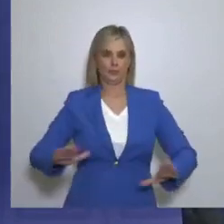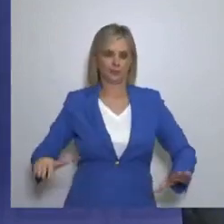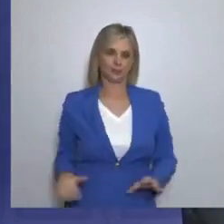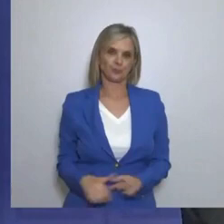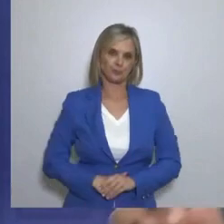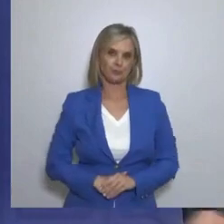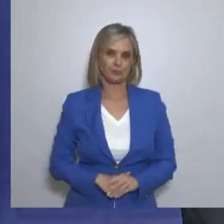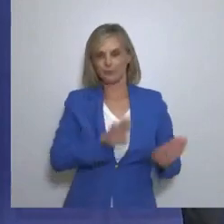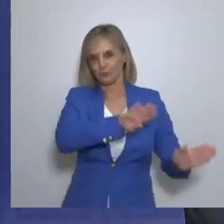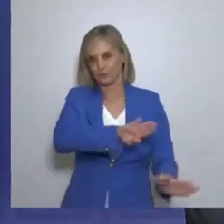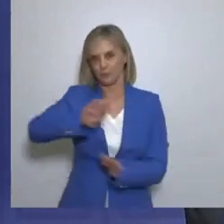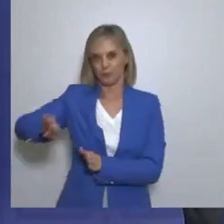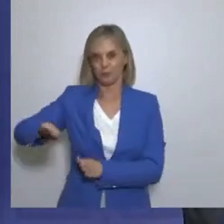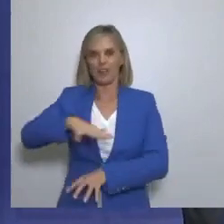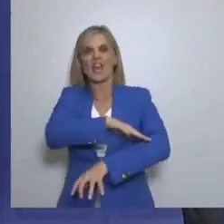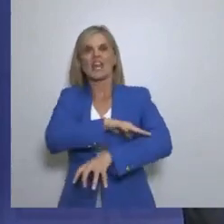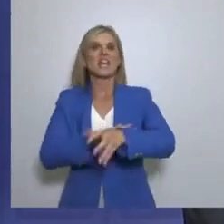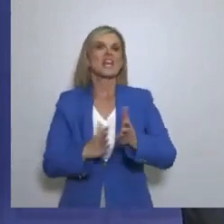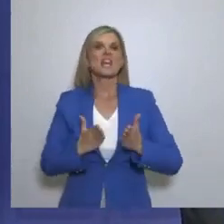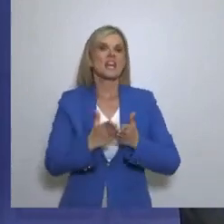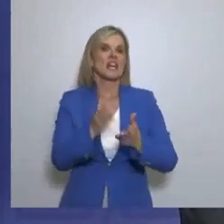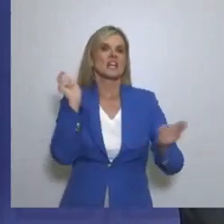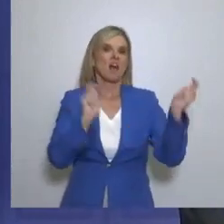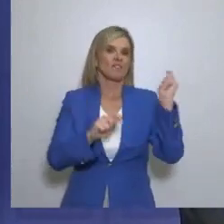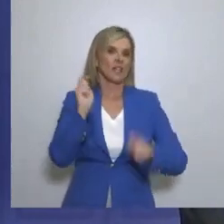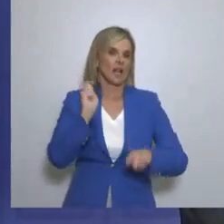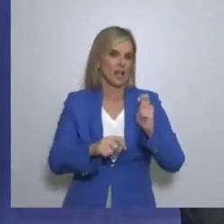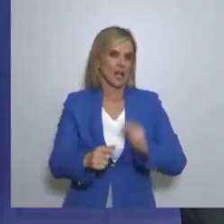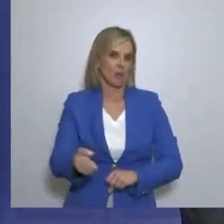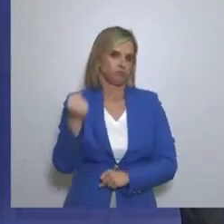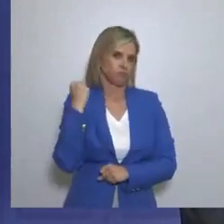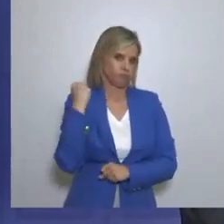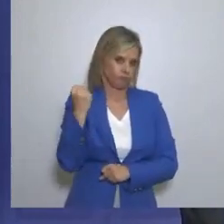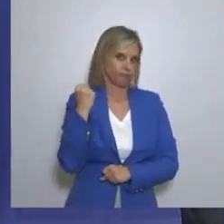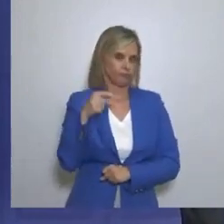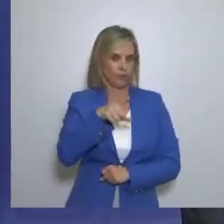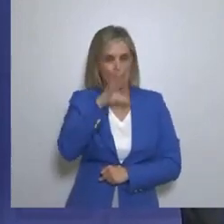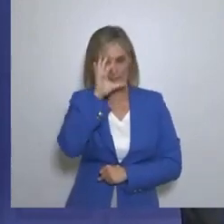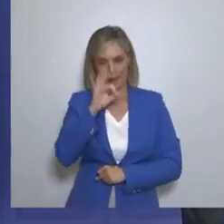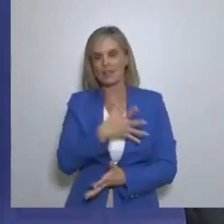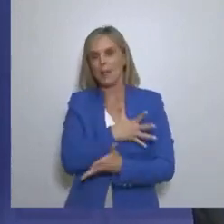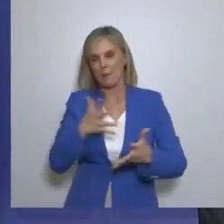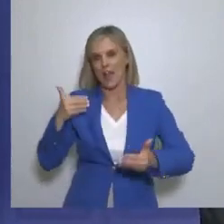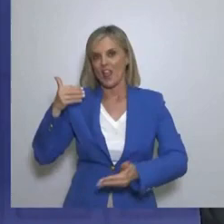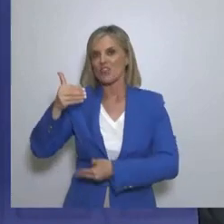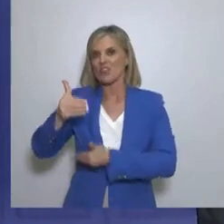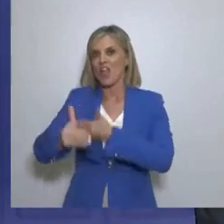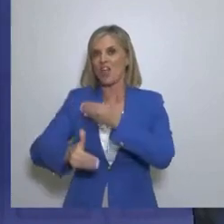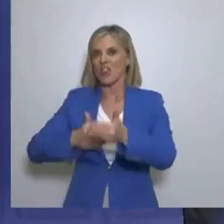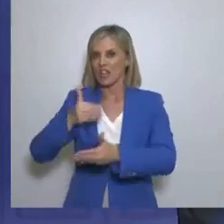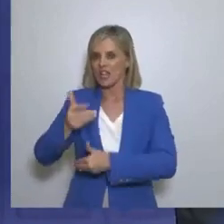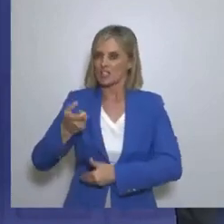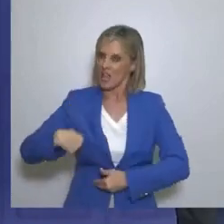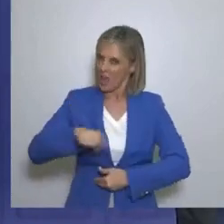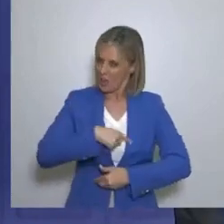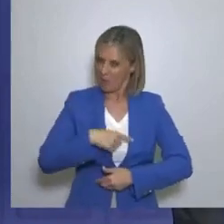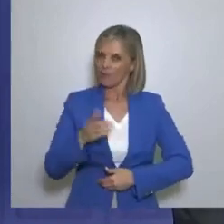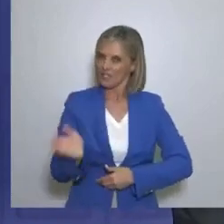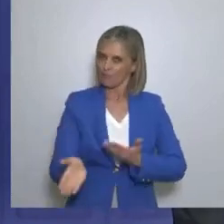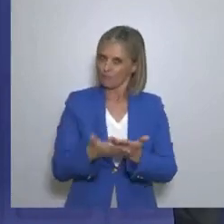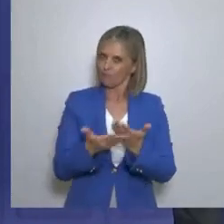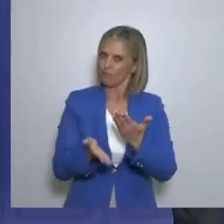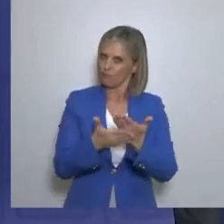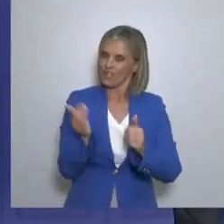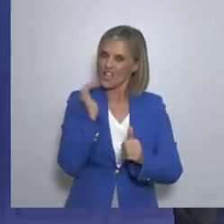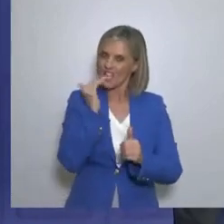Η ναυτιλία είναι μια τεράστια διαδικασία Η οποία Πραγματικά θα μπουν Με την Ελληνική Συνέλευση Ως η κυβέρνηση